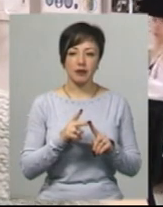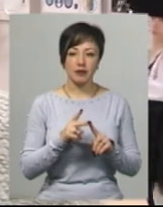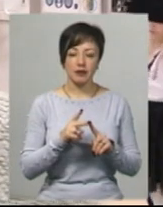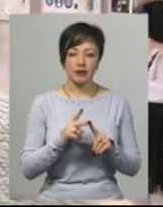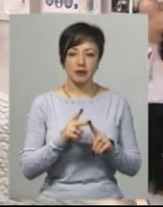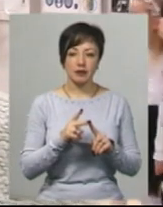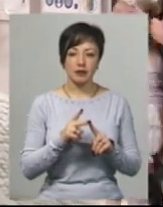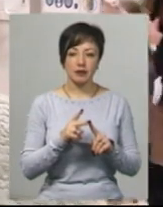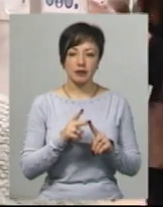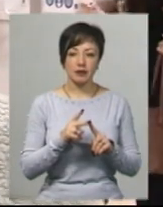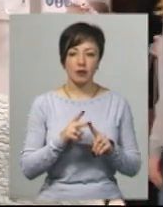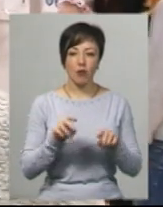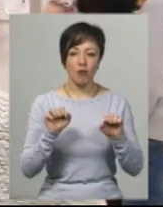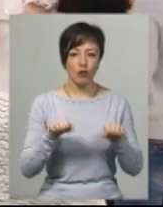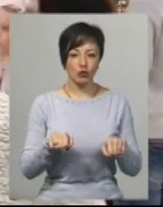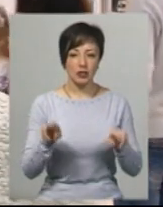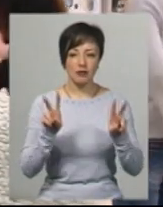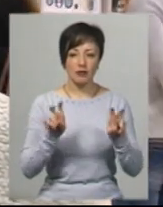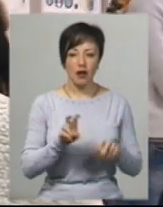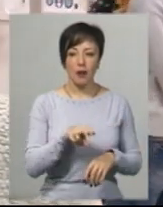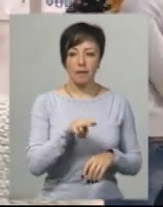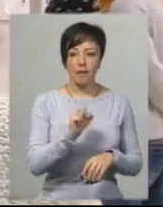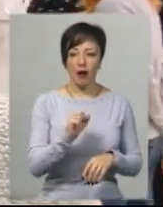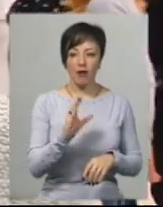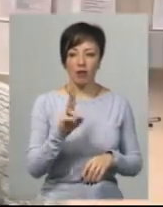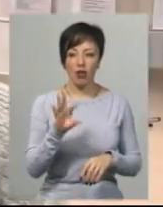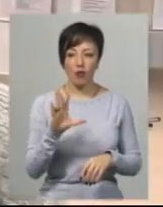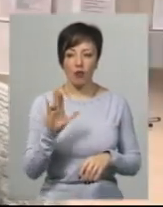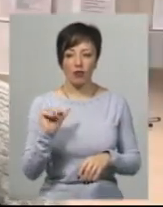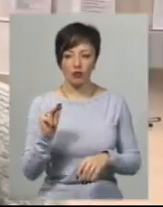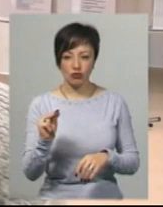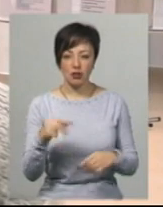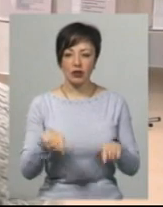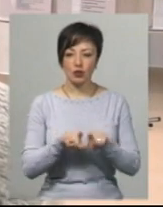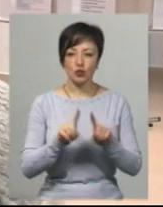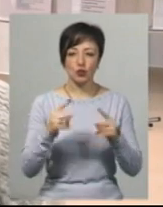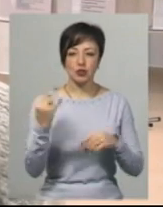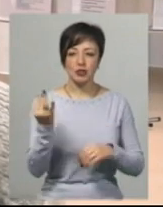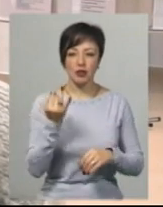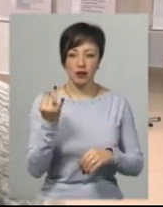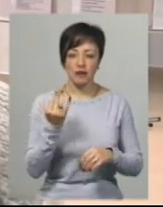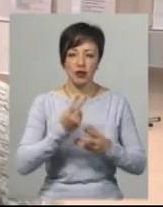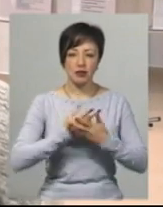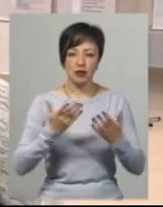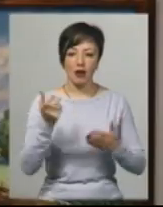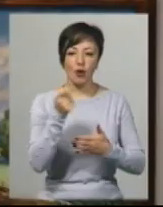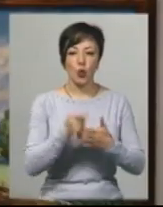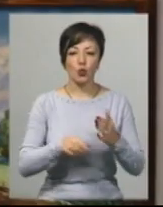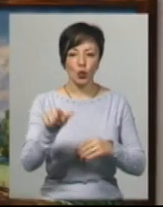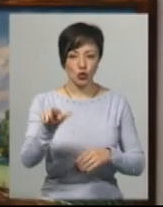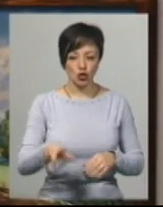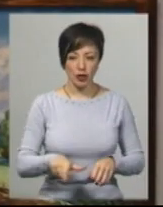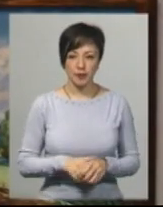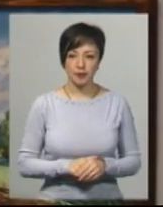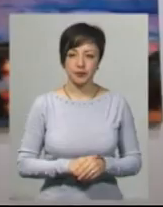І можна назвати і Павловича, Якова Мирянича, теж такий дуже цікавий, яскравий художник. Пітяна